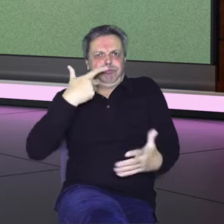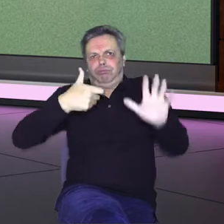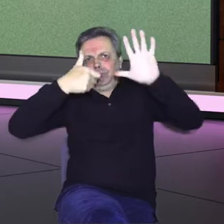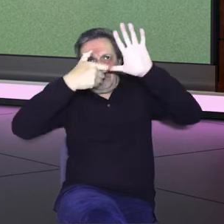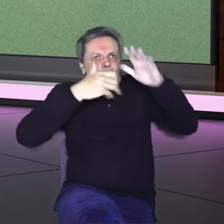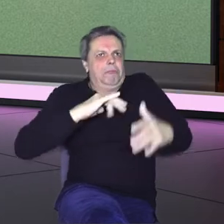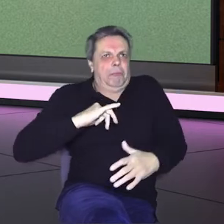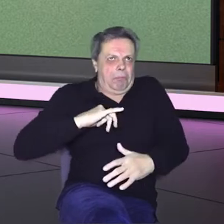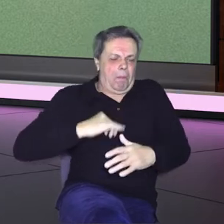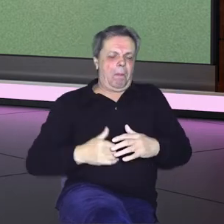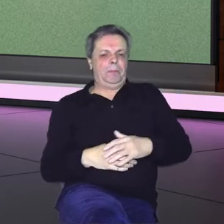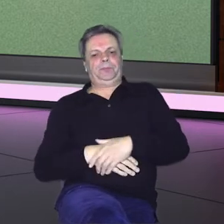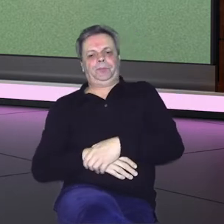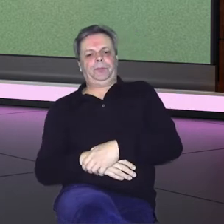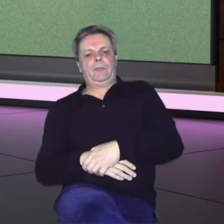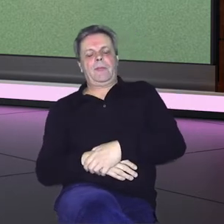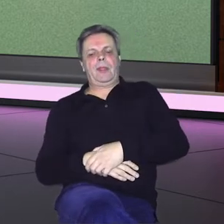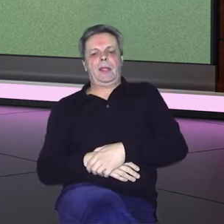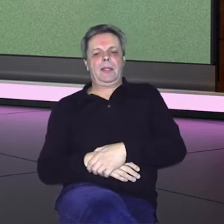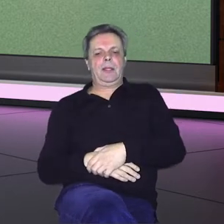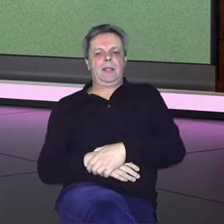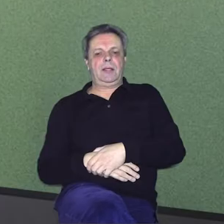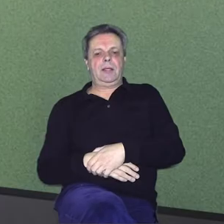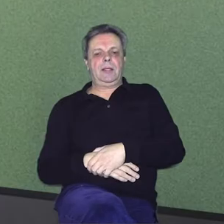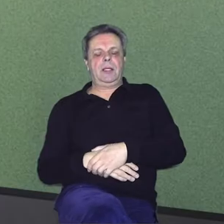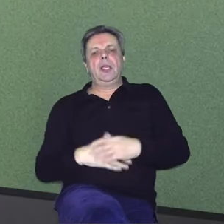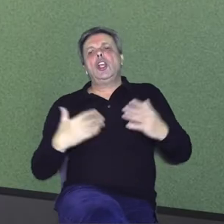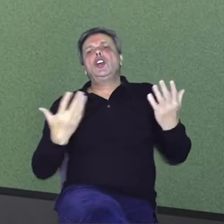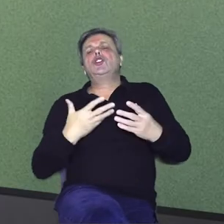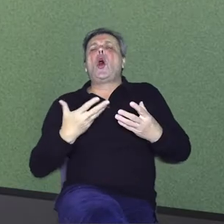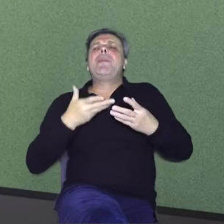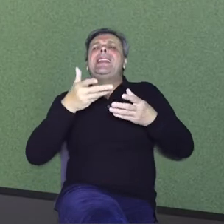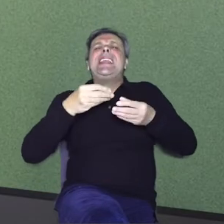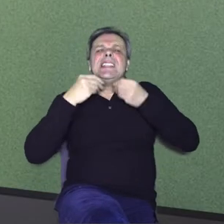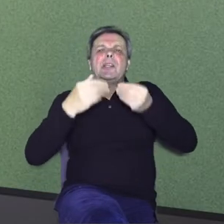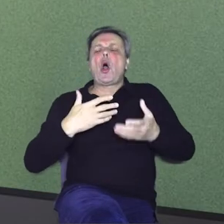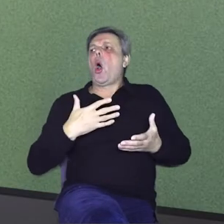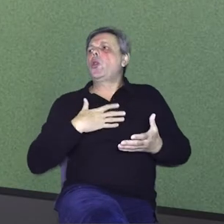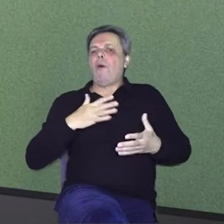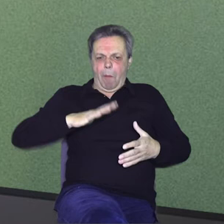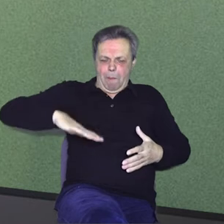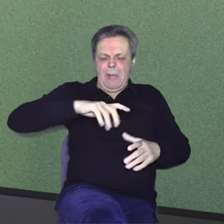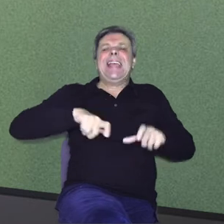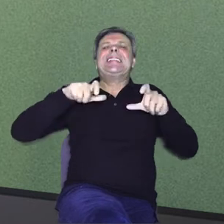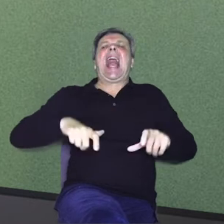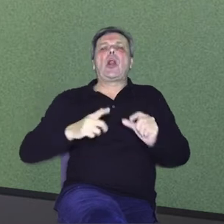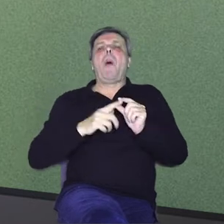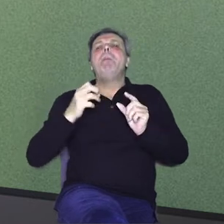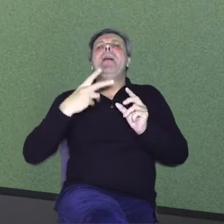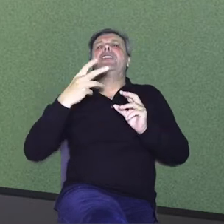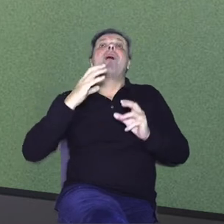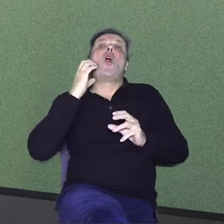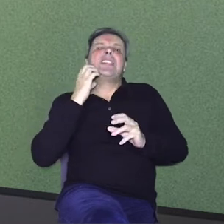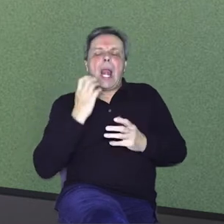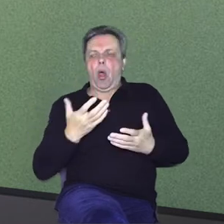narcisovinosti ne ide. Naravno. Daj mi reci, što bi is pričao o tvom kraju, znači o Sarom Petrovom selu,